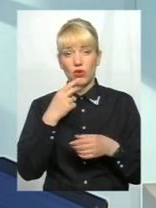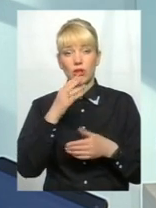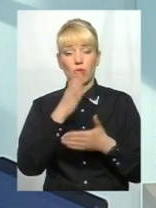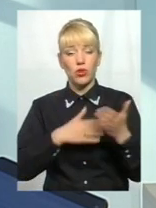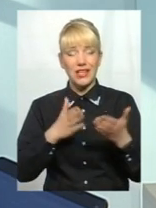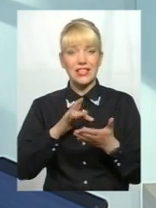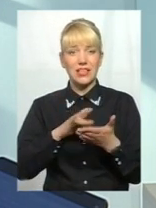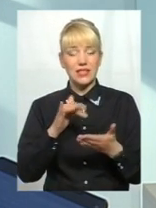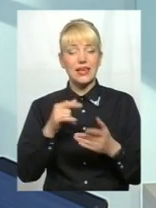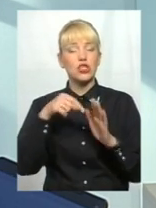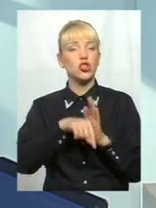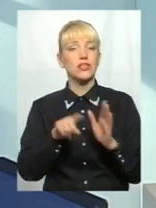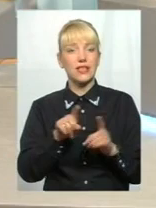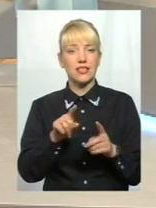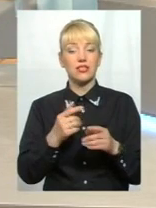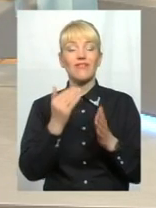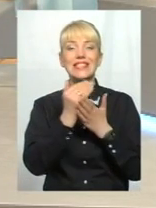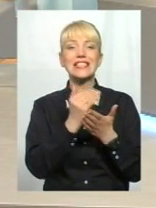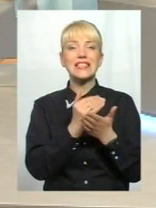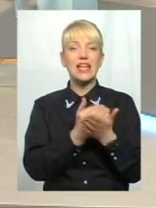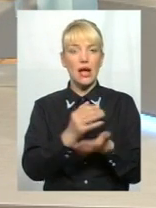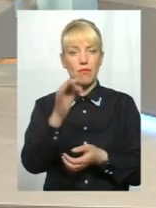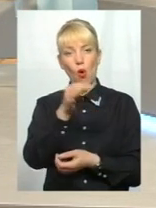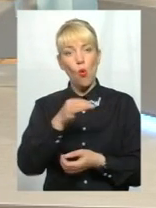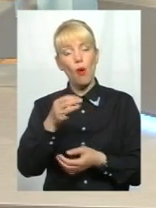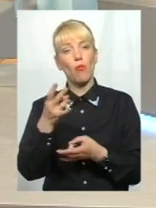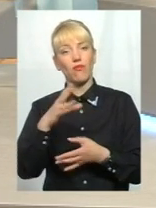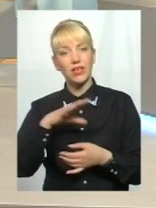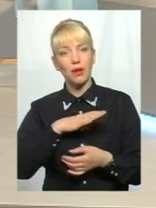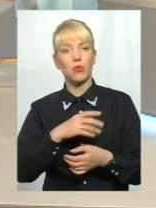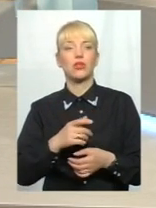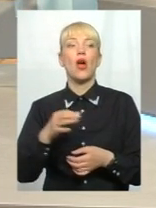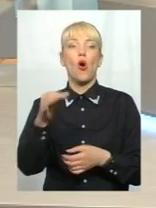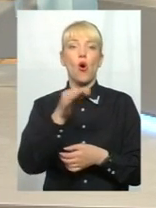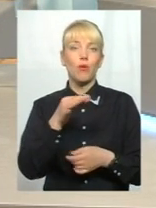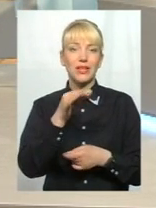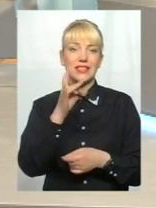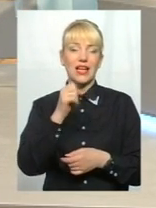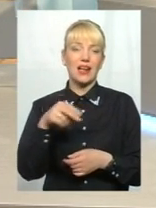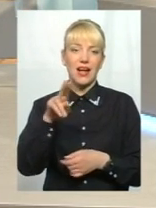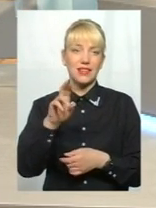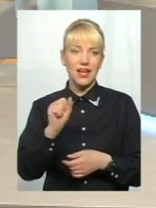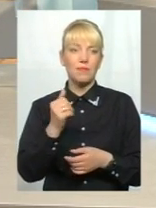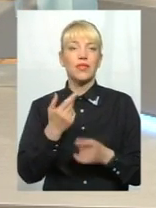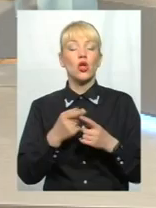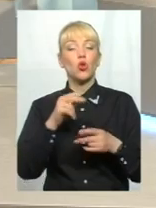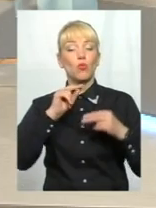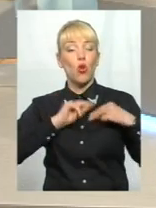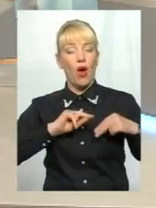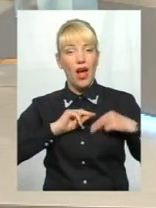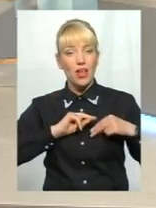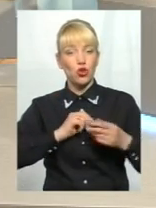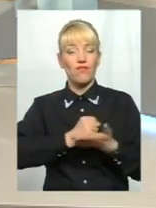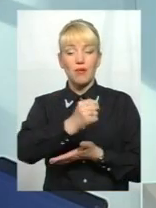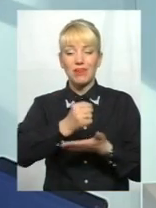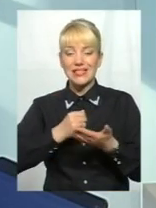системі області повинне слово мати і обласна адміністрація, і обласна рада по її обрали. Тобто, кадри призначені значною